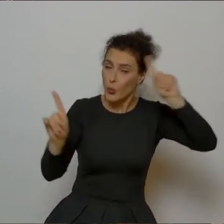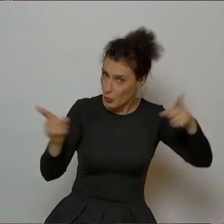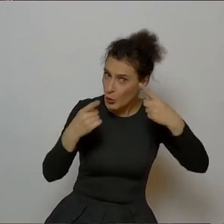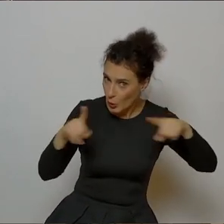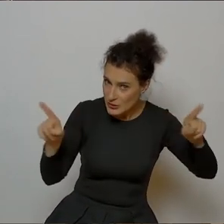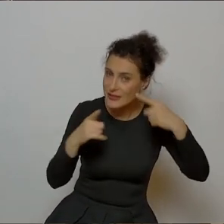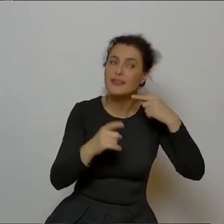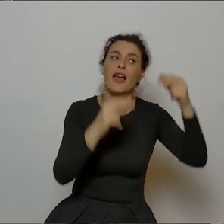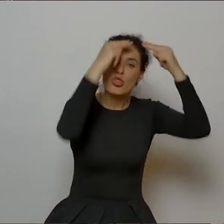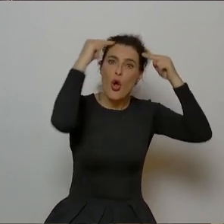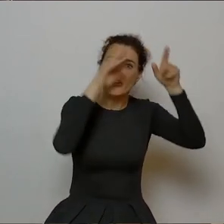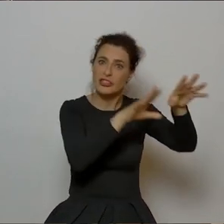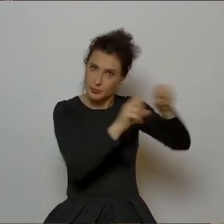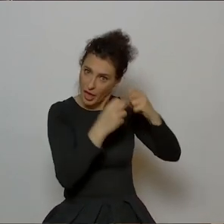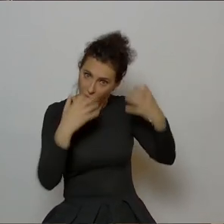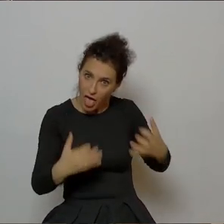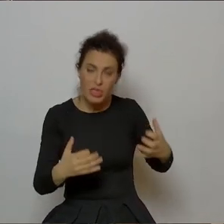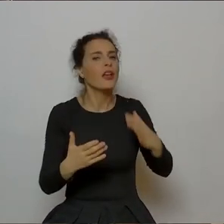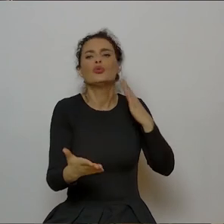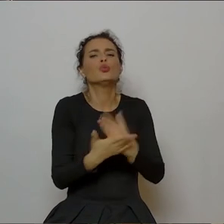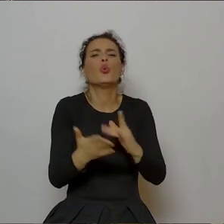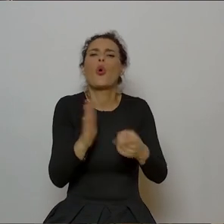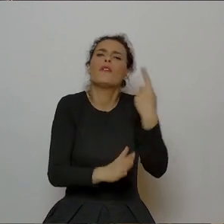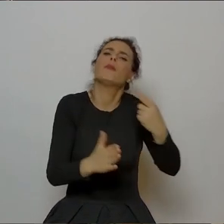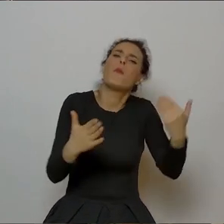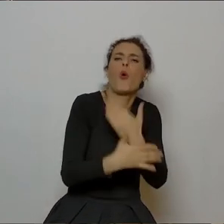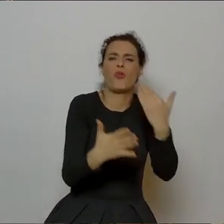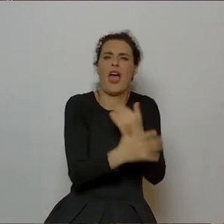po twórczość Norwida, czy może była to tylko taka moda?